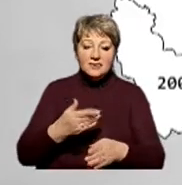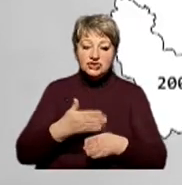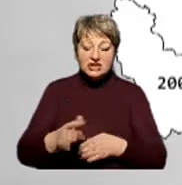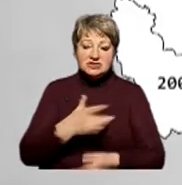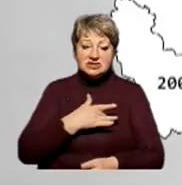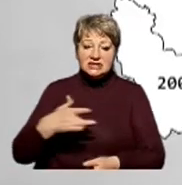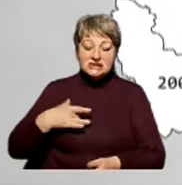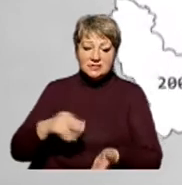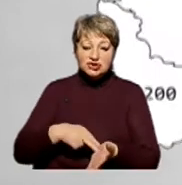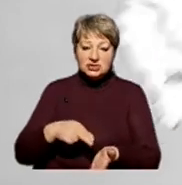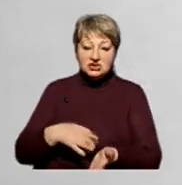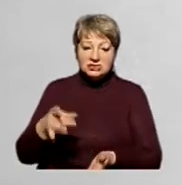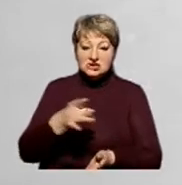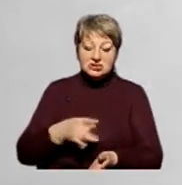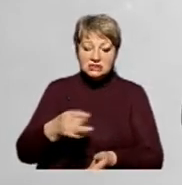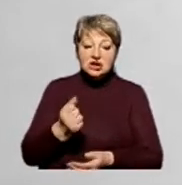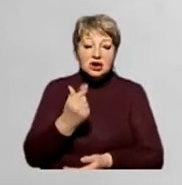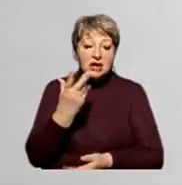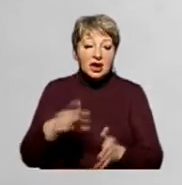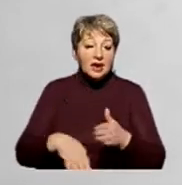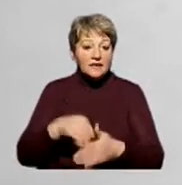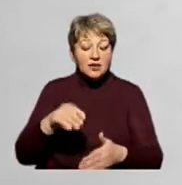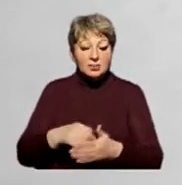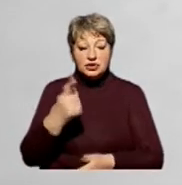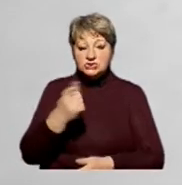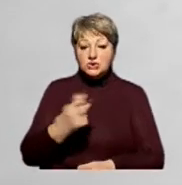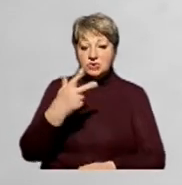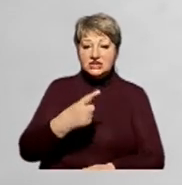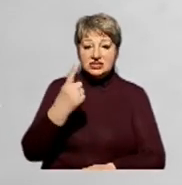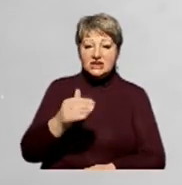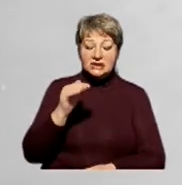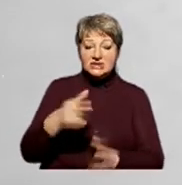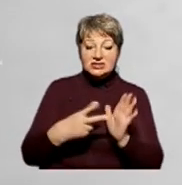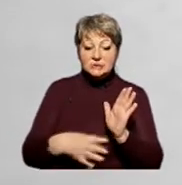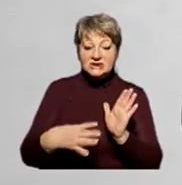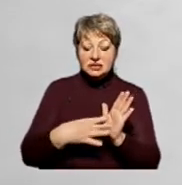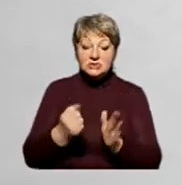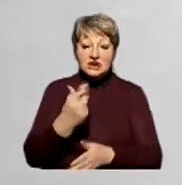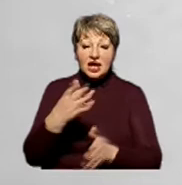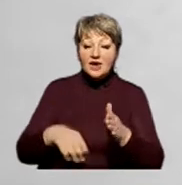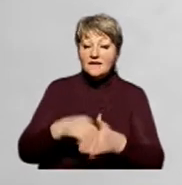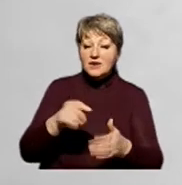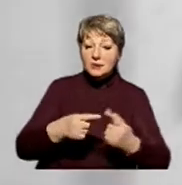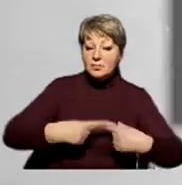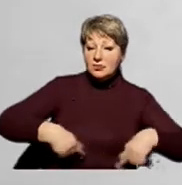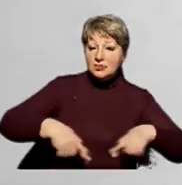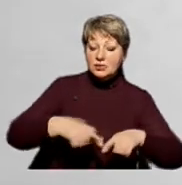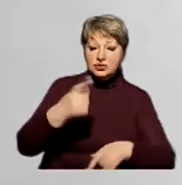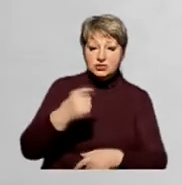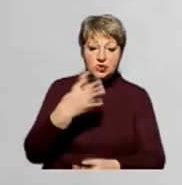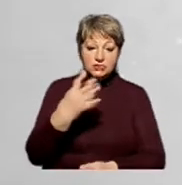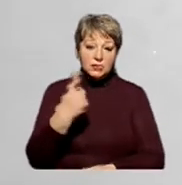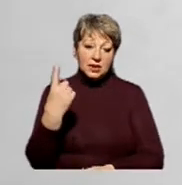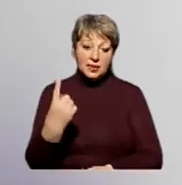Черкас, Черкаського району. Орієнтована кількість виборців 131 тисяча 79. Кількість виборчих дільниць 141.